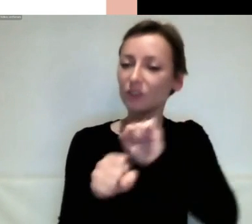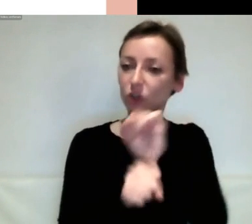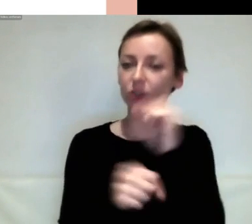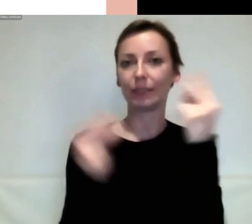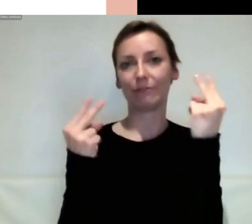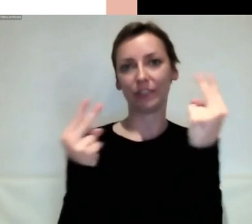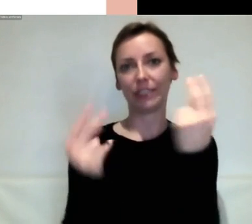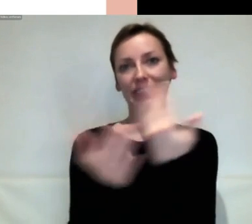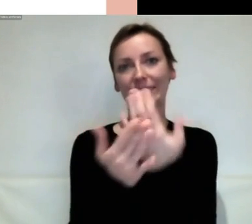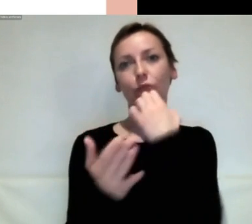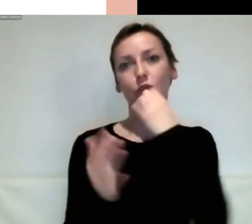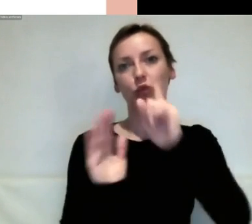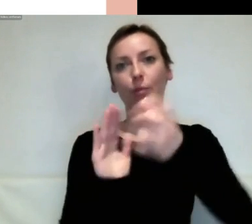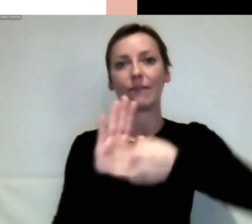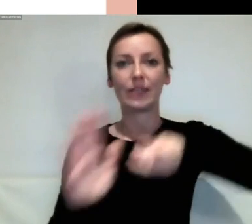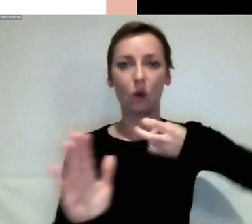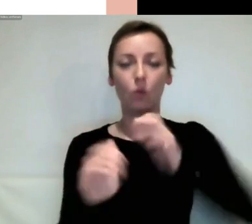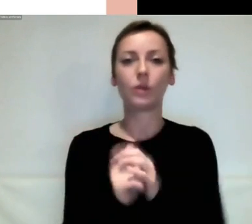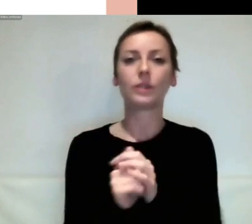Damit den ersten Punkt.